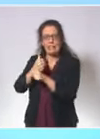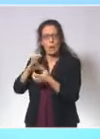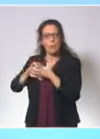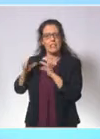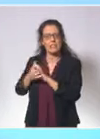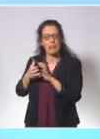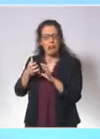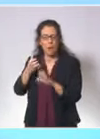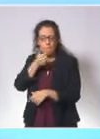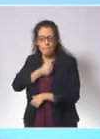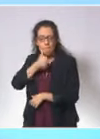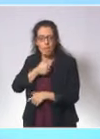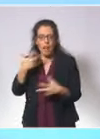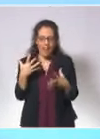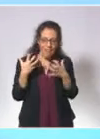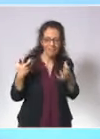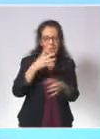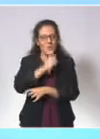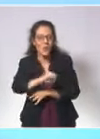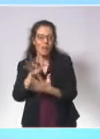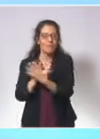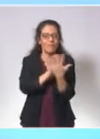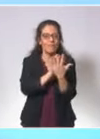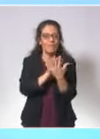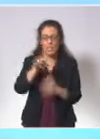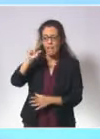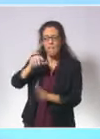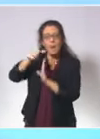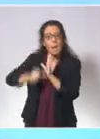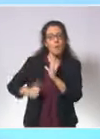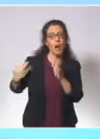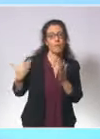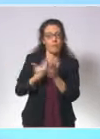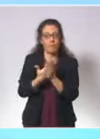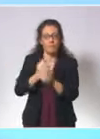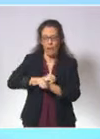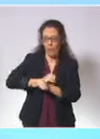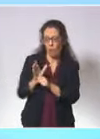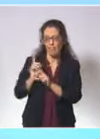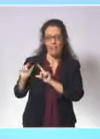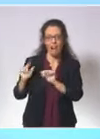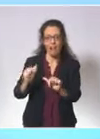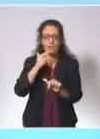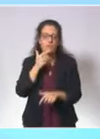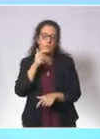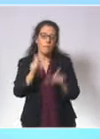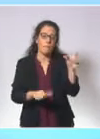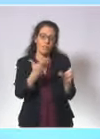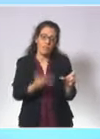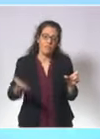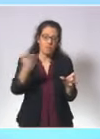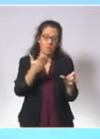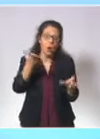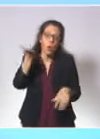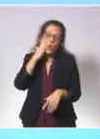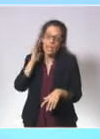éprouvante. Après 20 mois de vie avec le virus, les Français en connaissent les modes de transmission et